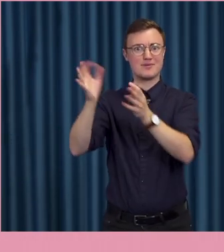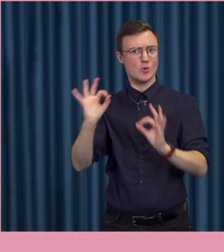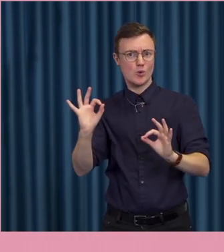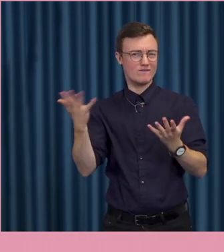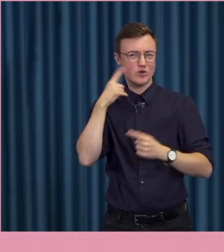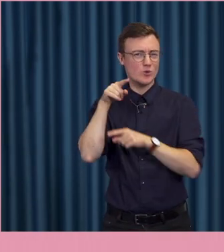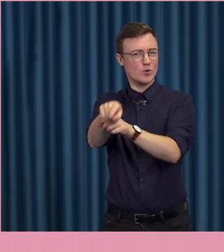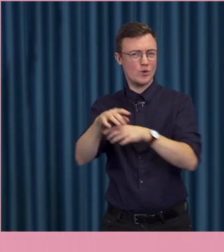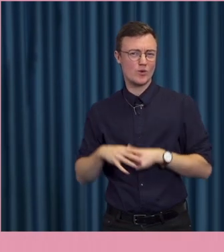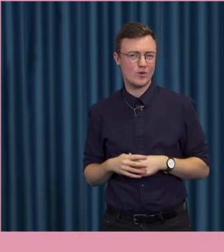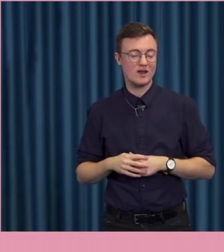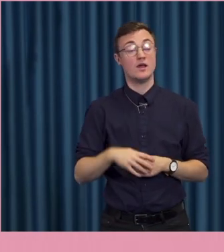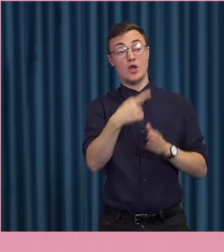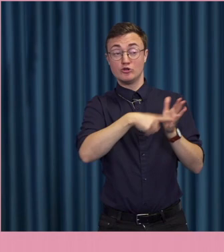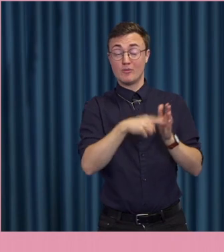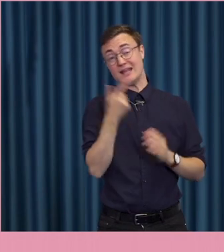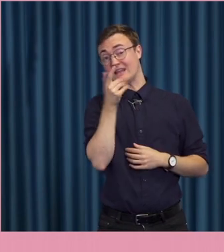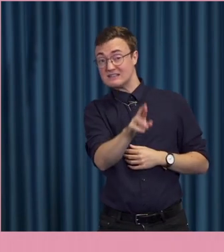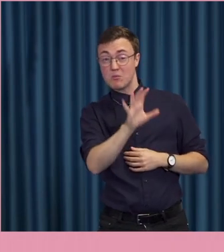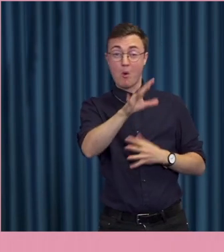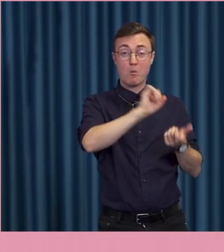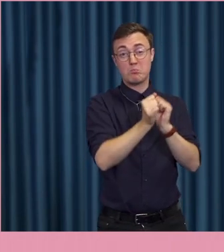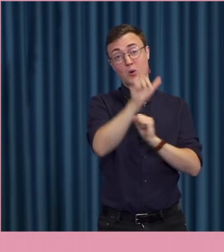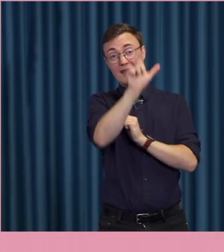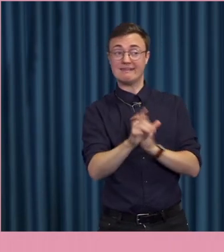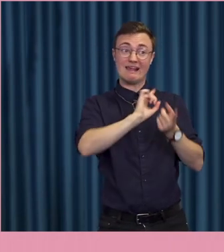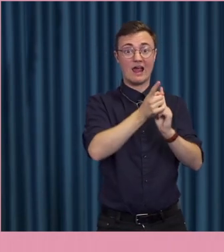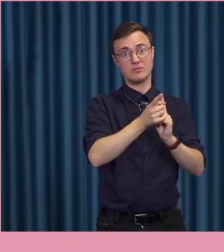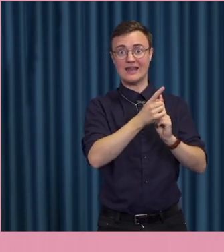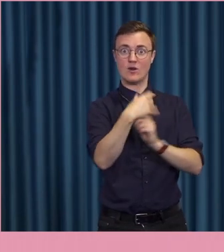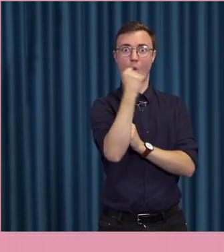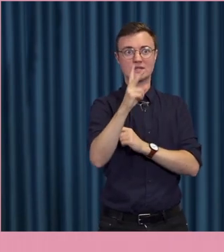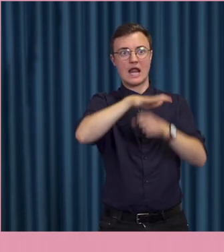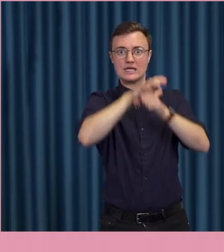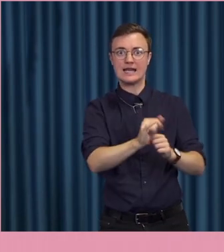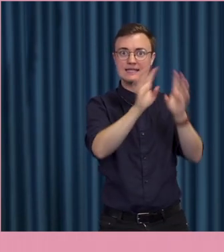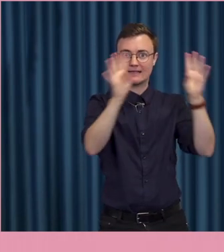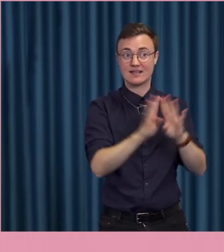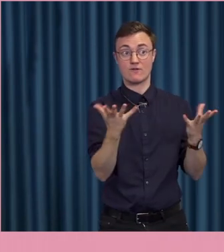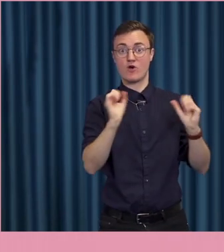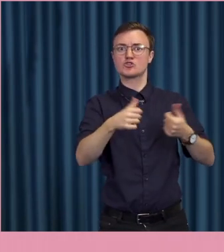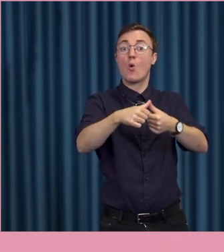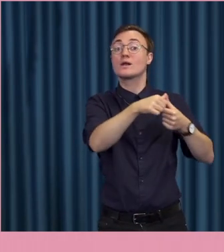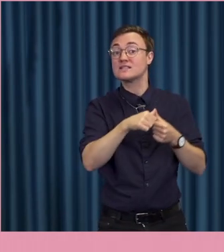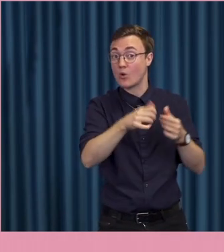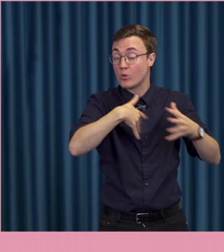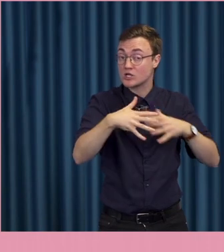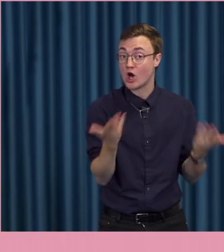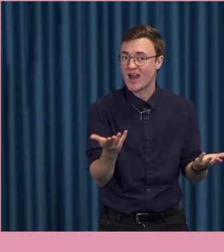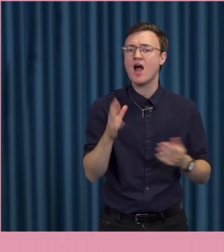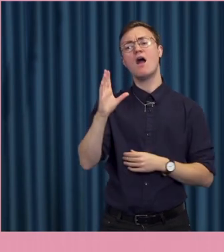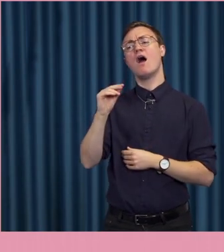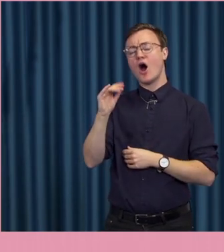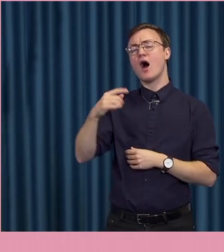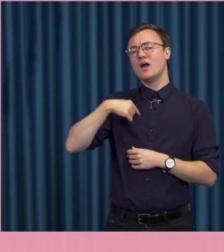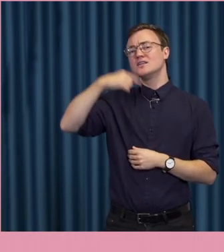samtal ska tystna? Du menar till exempel om politiker i parti blir hotade eller kränkta på nätet. Vad organisationen har för ansvar.